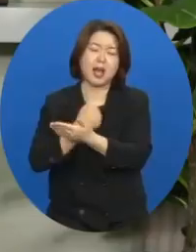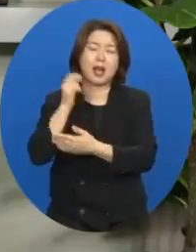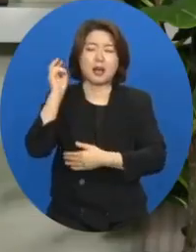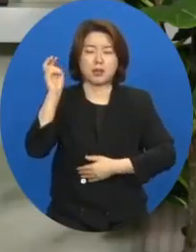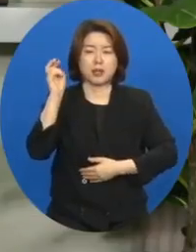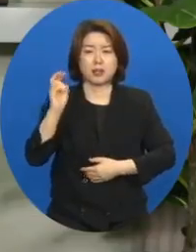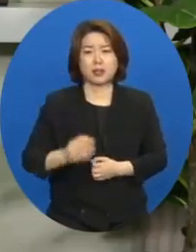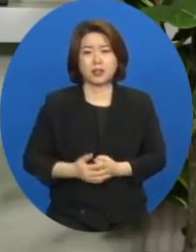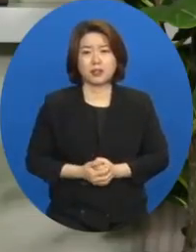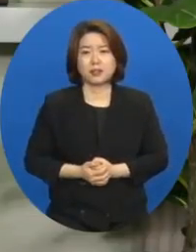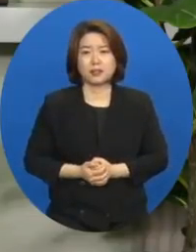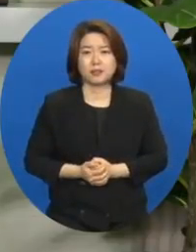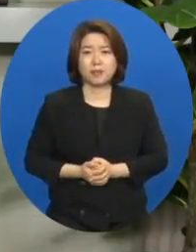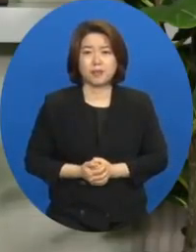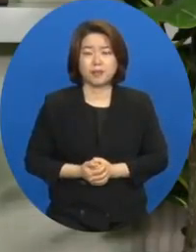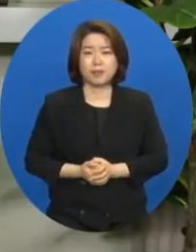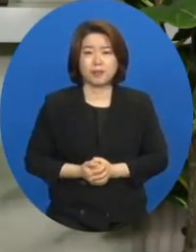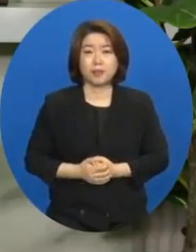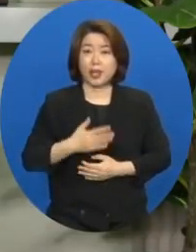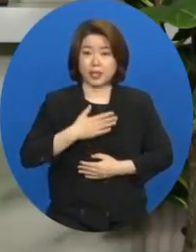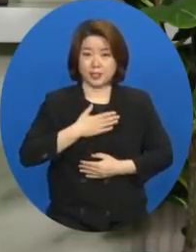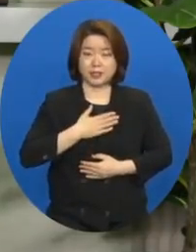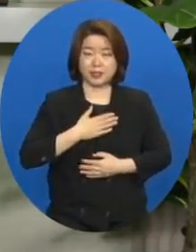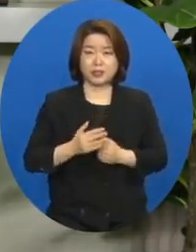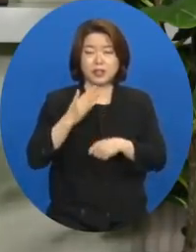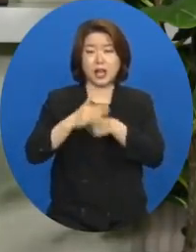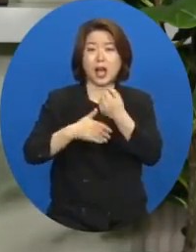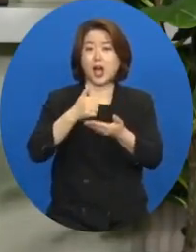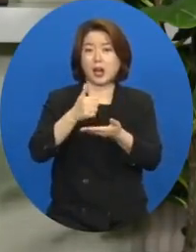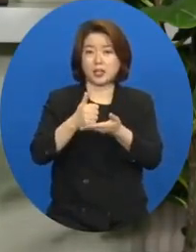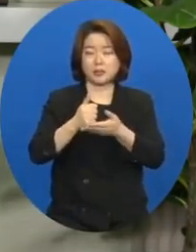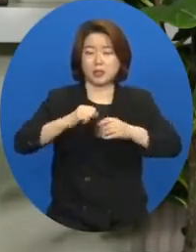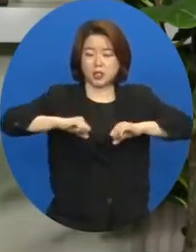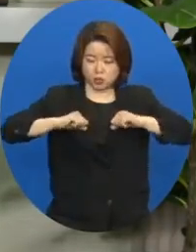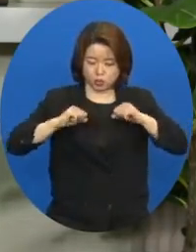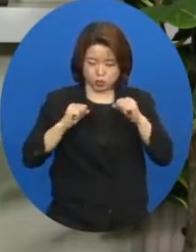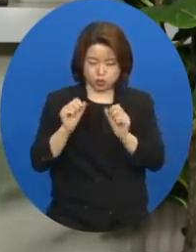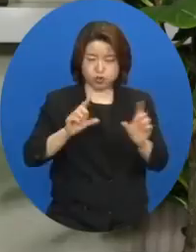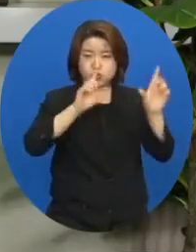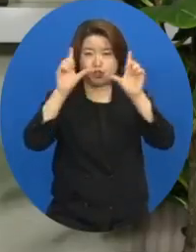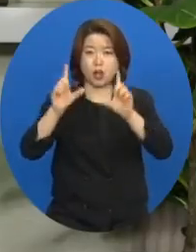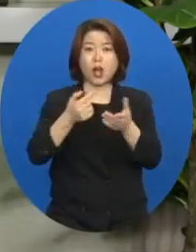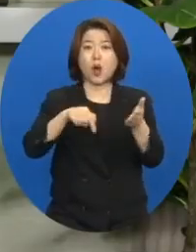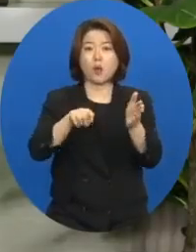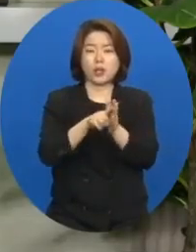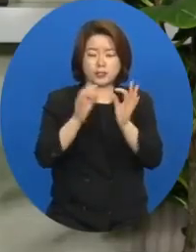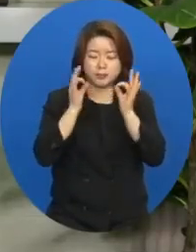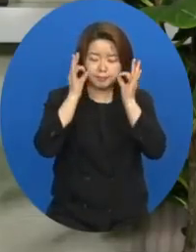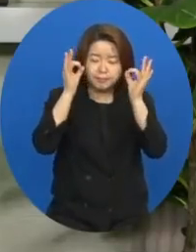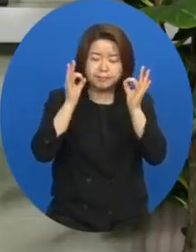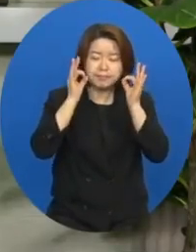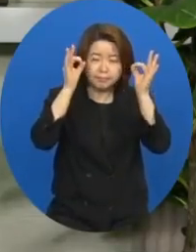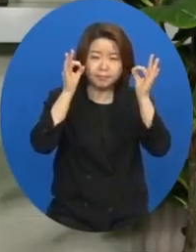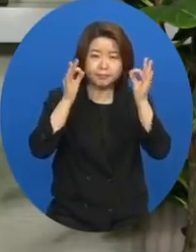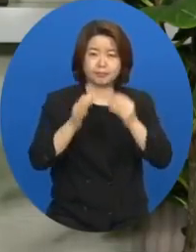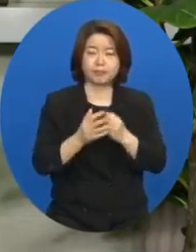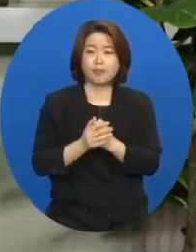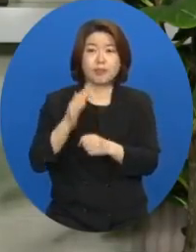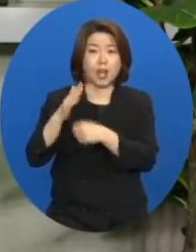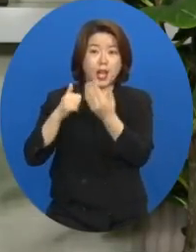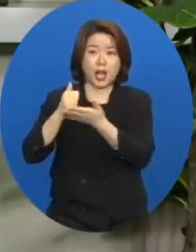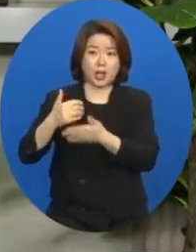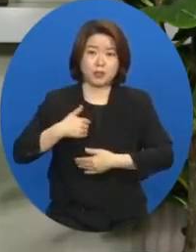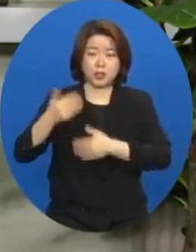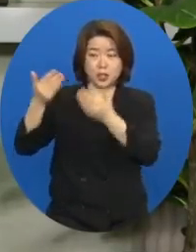모양입니다. 저는 하나님께 순종의 삶을 살려고 애를 쓰면서 하나님께서